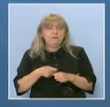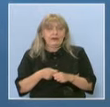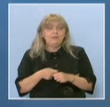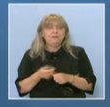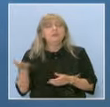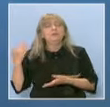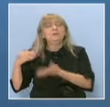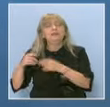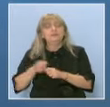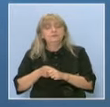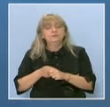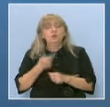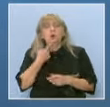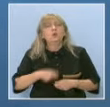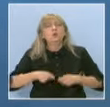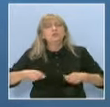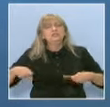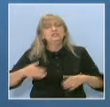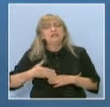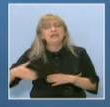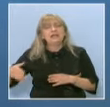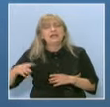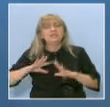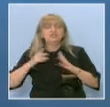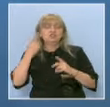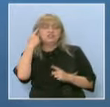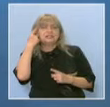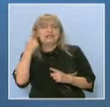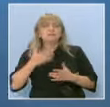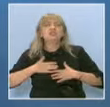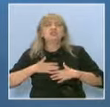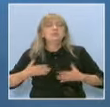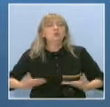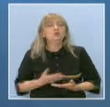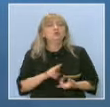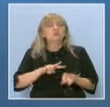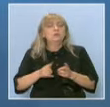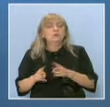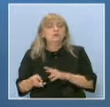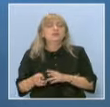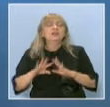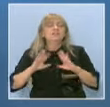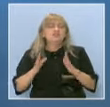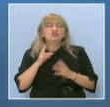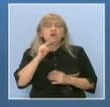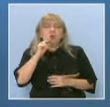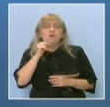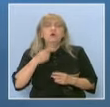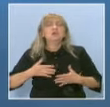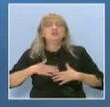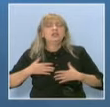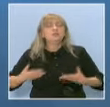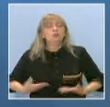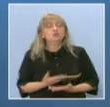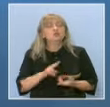Значи, от години на ред всички знаем, че има нужда от промяна. Говори се, родители, ученици, всички говорим, че има нужда от промяна,